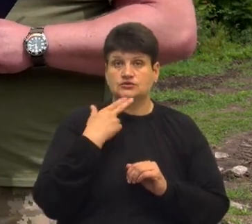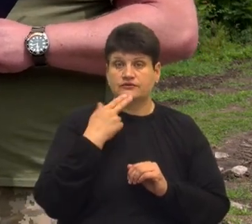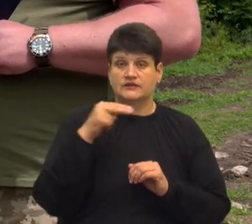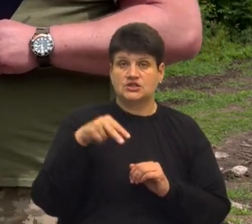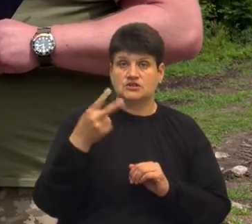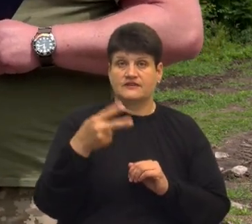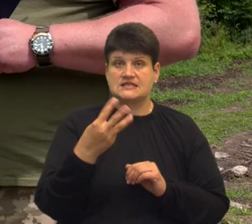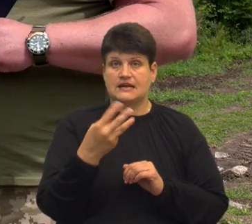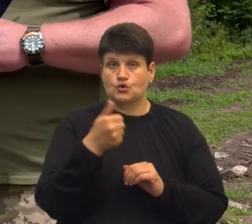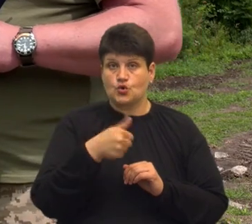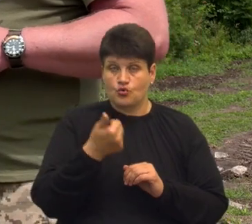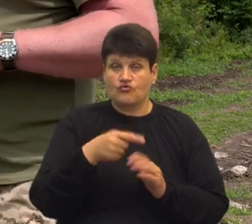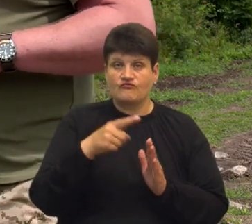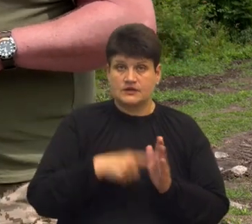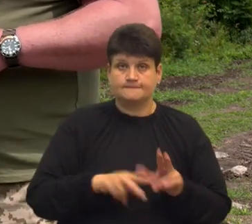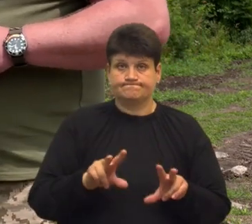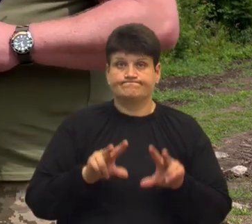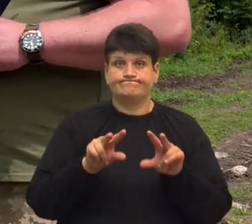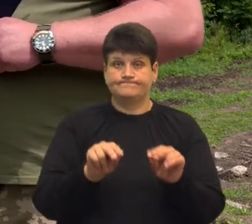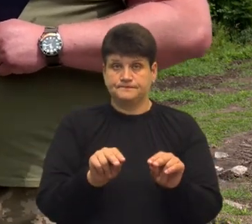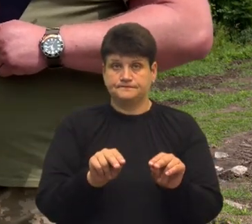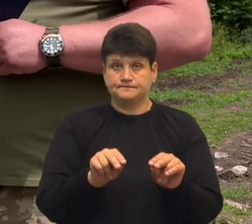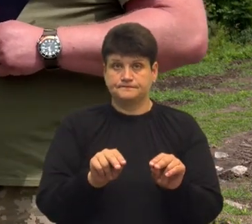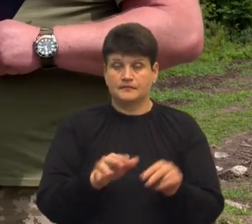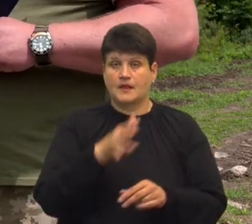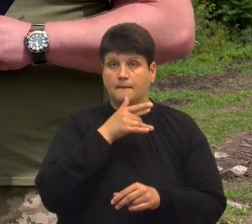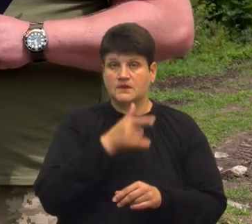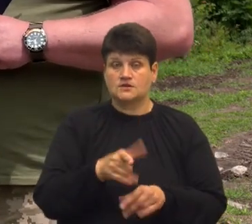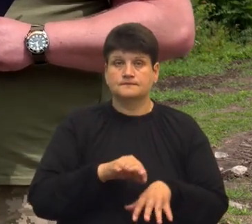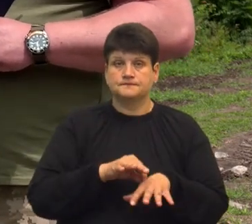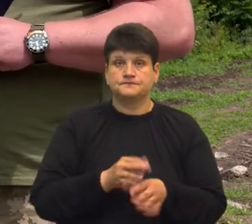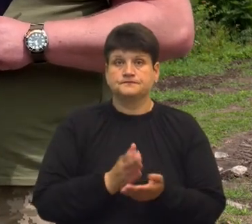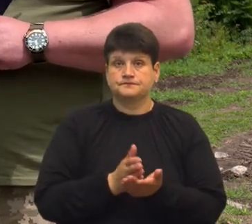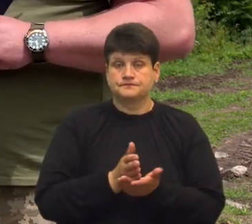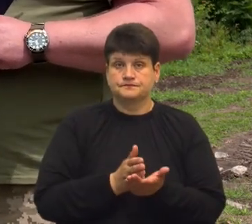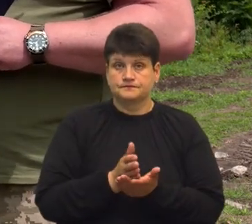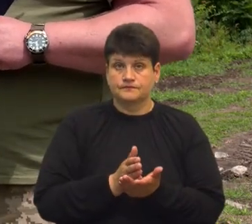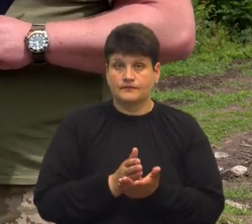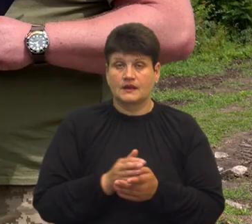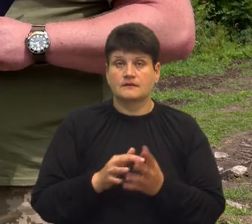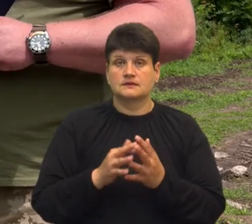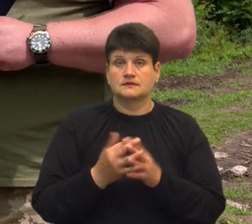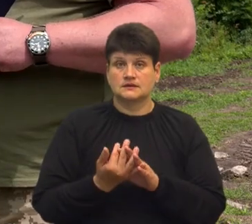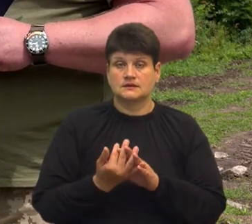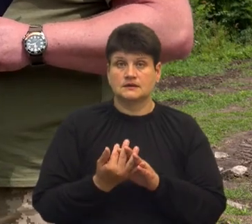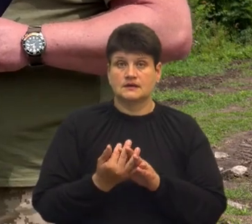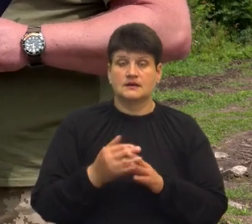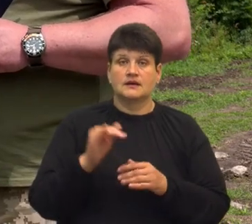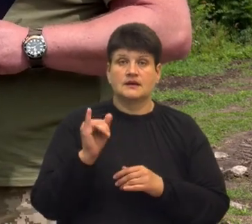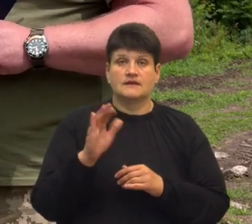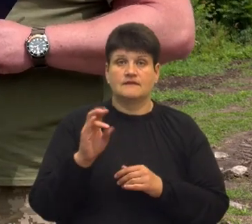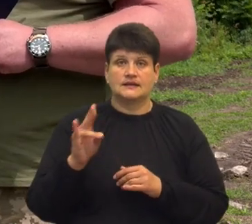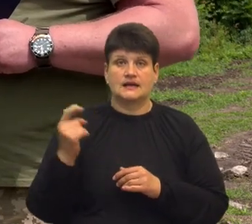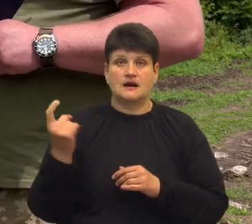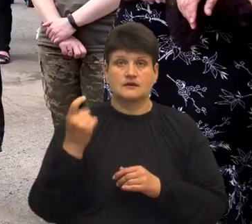року вірний військовій присязі під час проходження військової служби в населеному пункті Вінницький Іваної Харківської